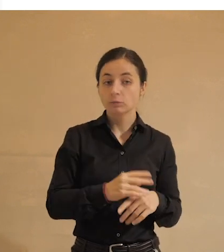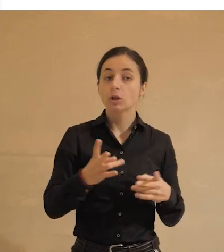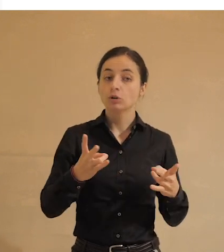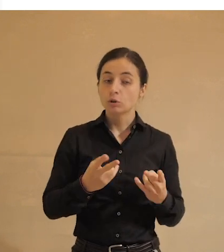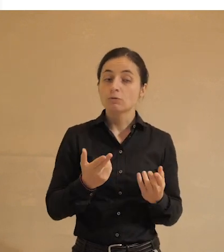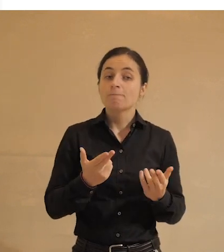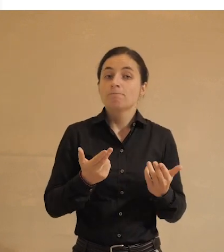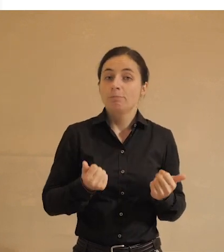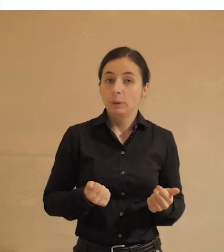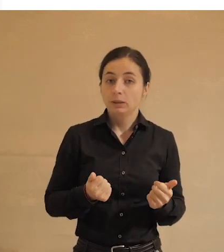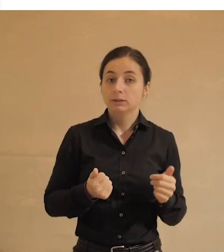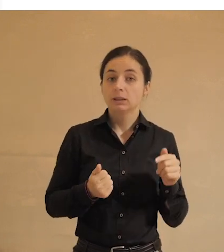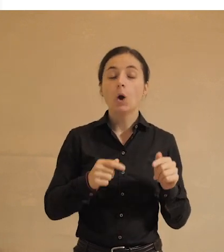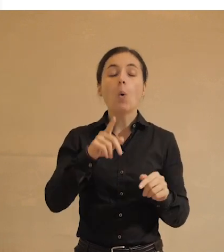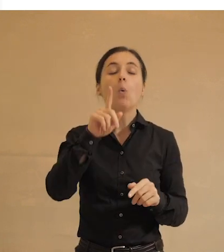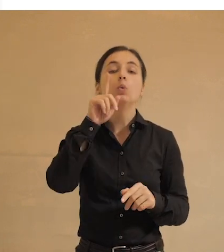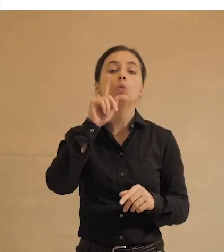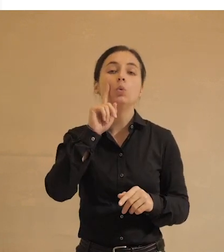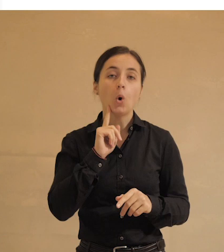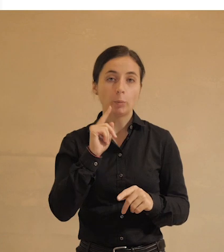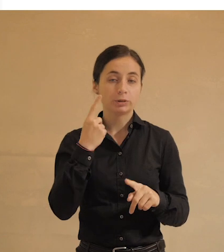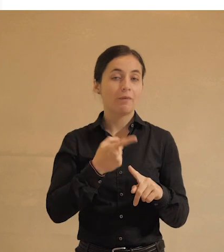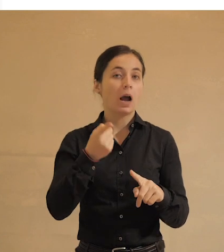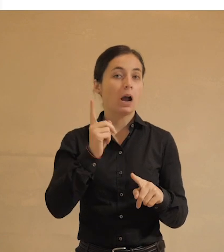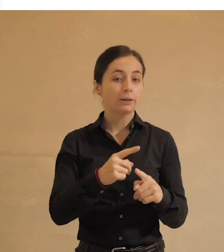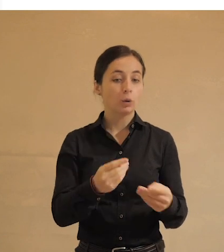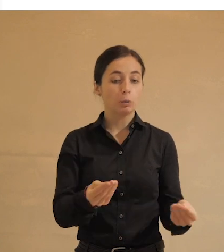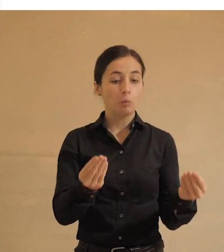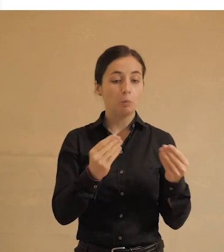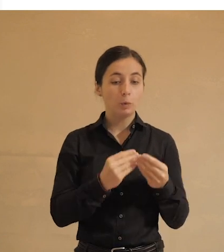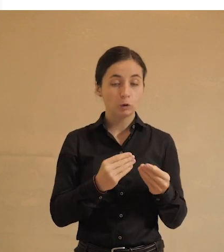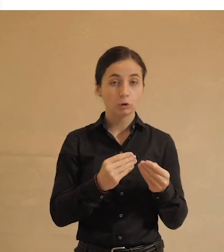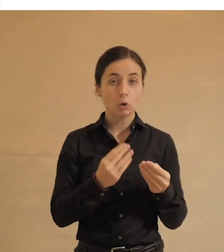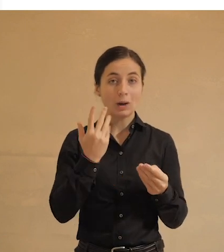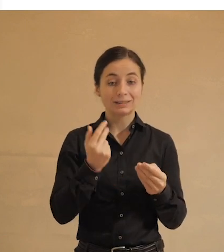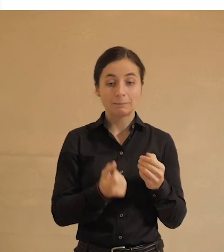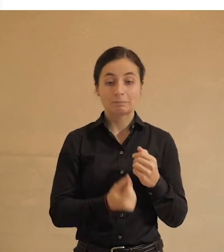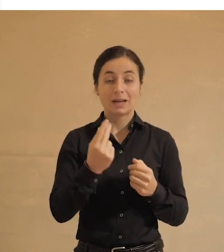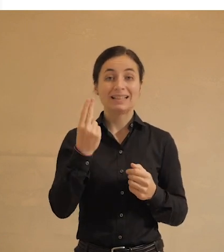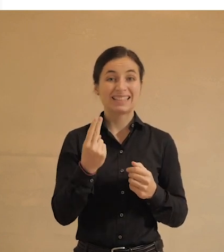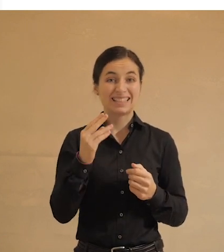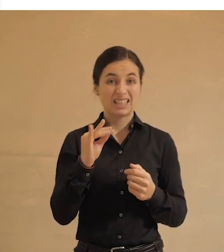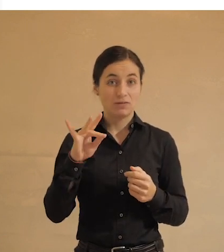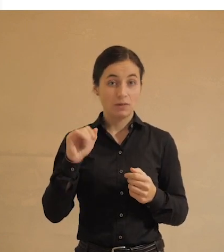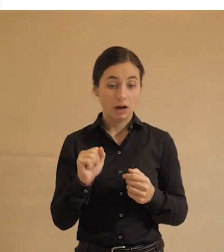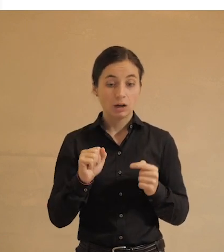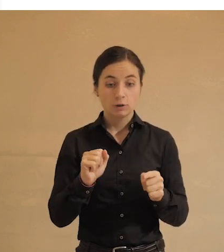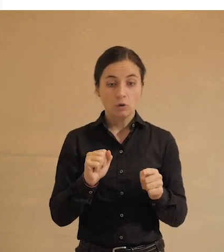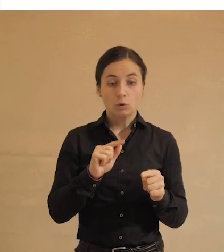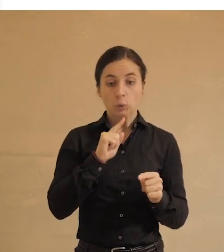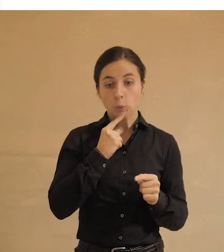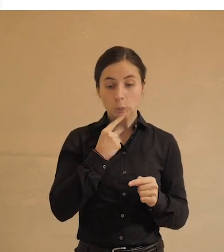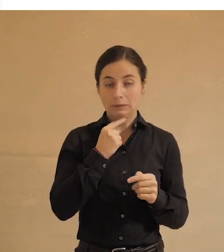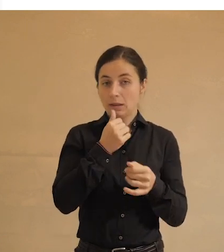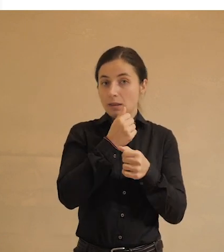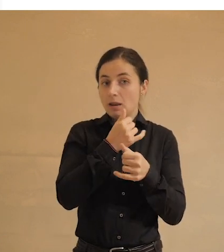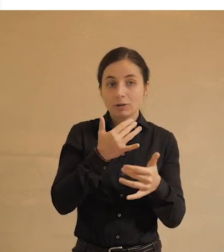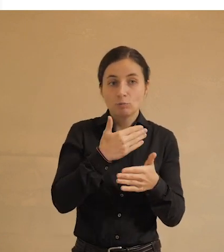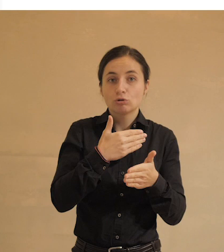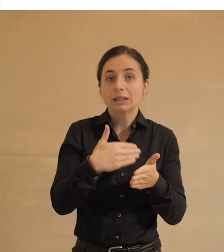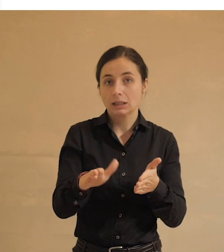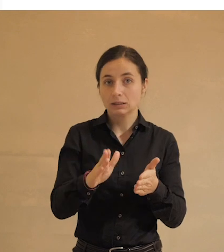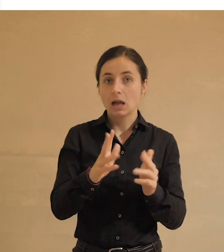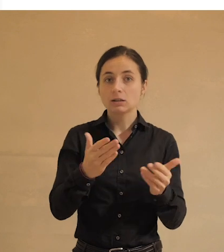признать, что невероятное удобство, которое пришло к нам с цифровизацией, это то, от чего трудно или невозможно отказаться.